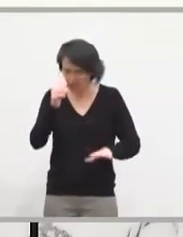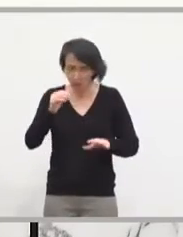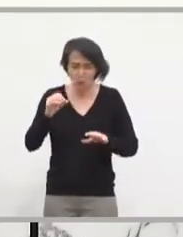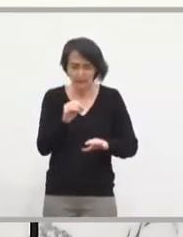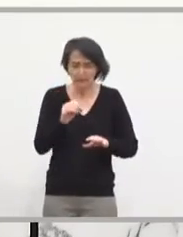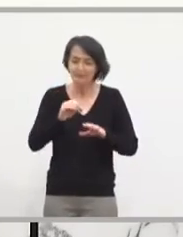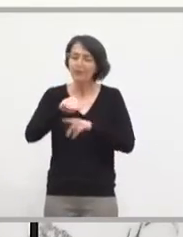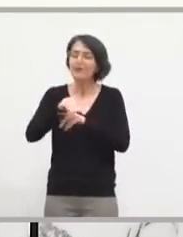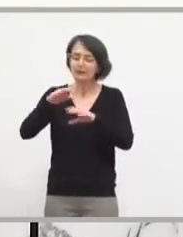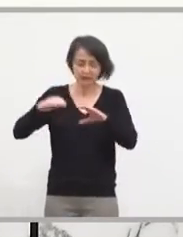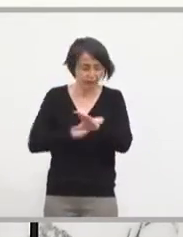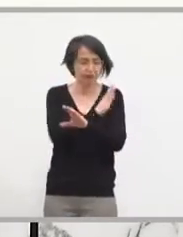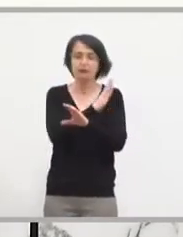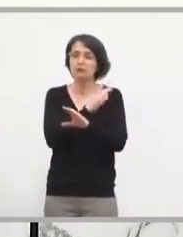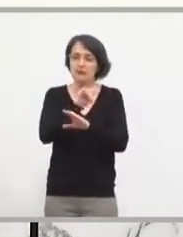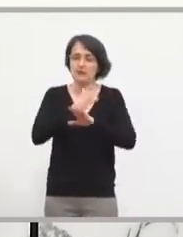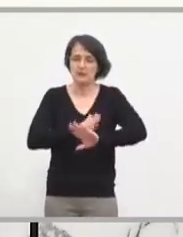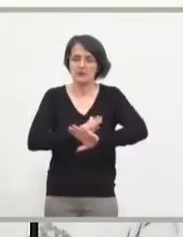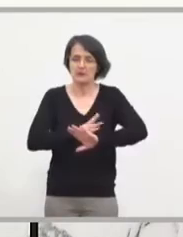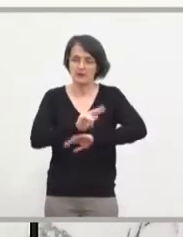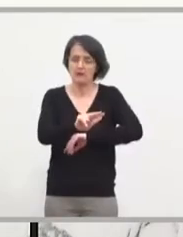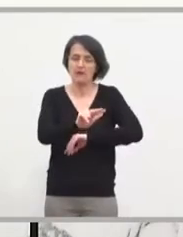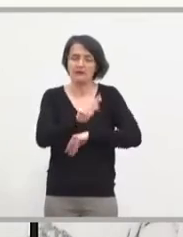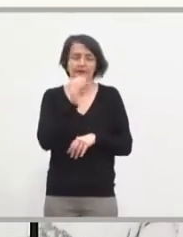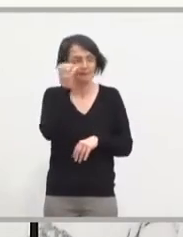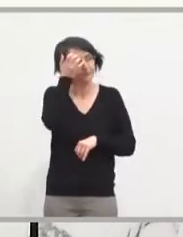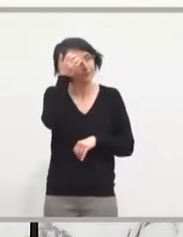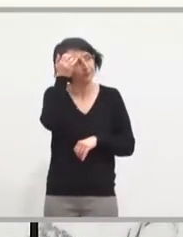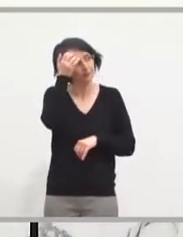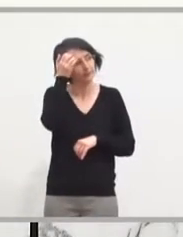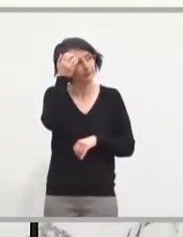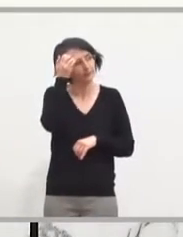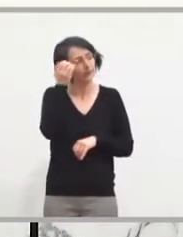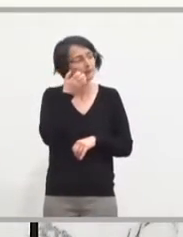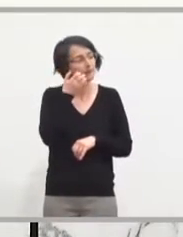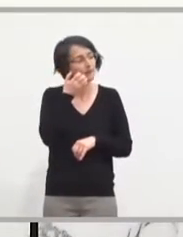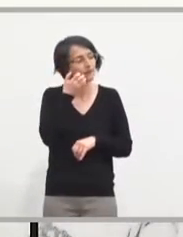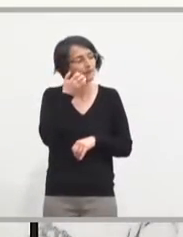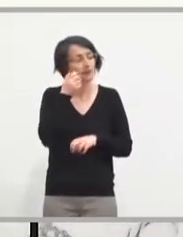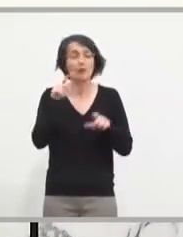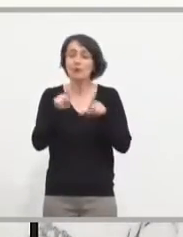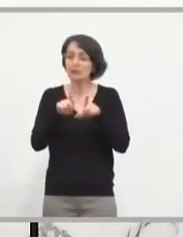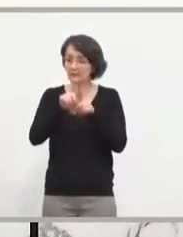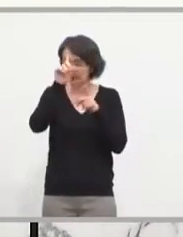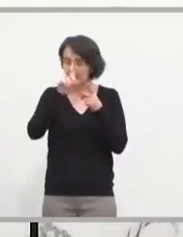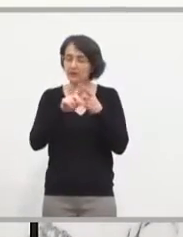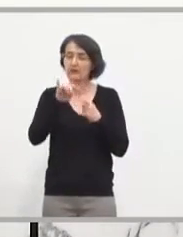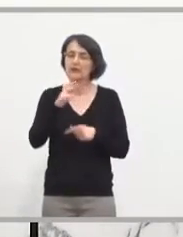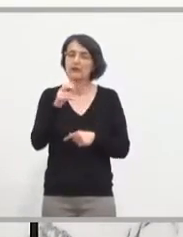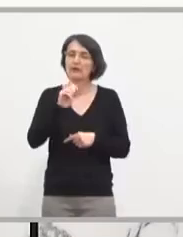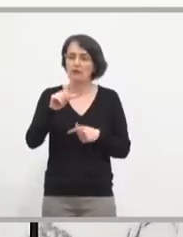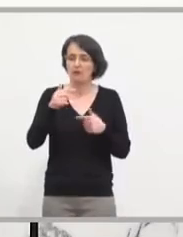métropole de Montpellier et également le LICOM. Et ça, ça dépend des